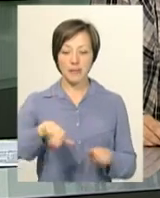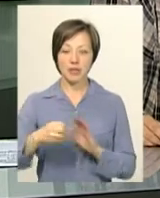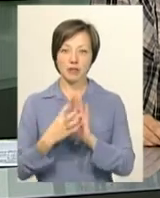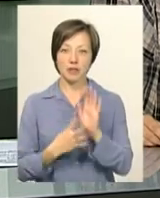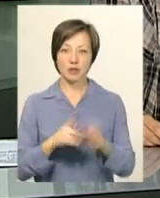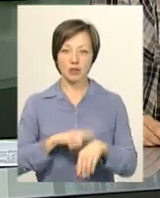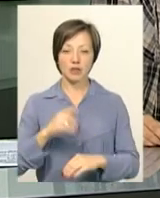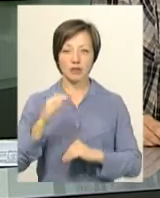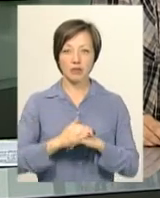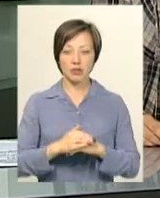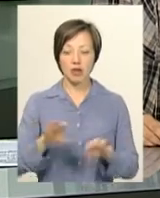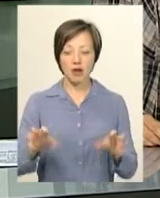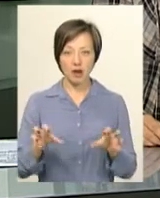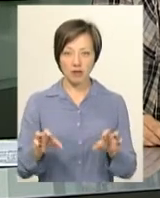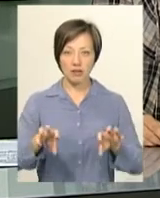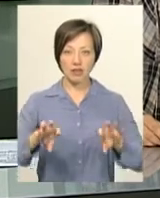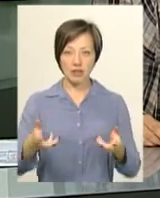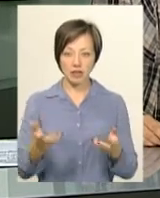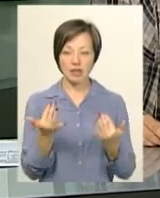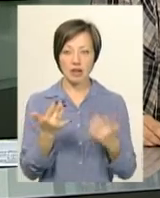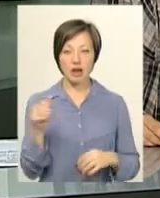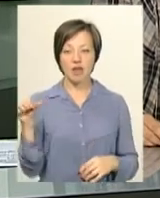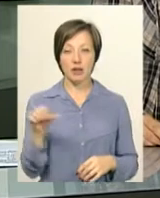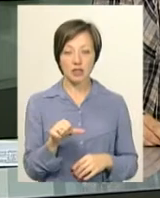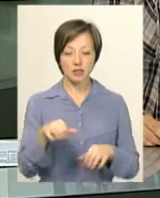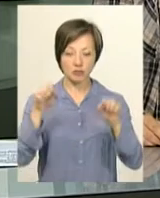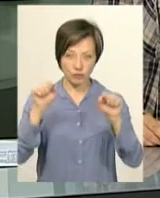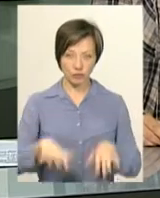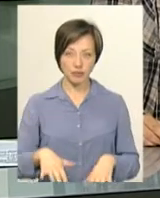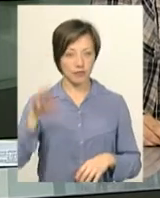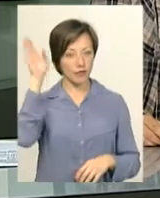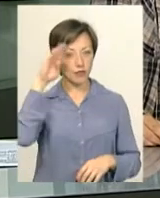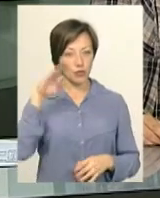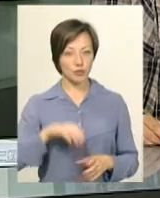години вечора крани необхідно відкрити на кілька хвилин, аби зіляти воду.